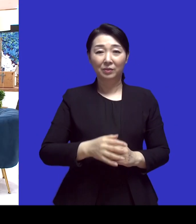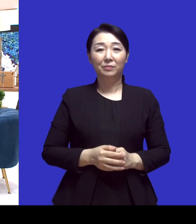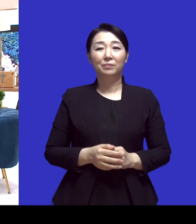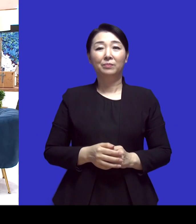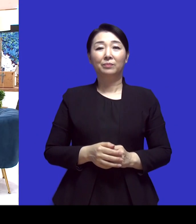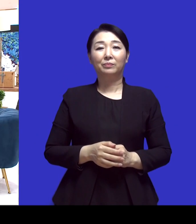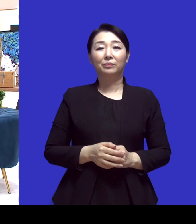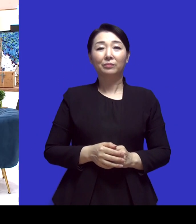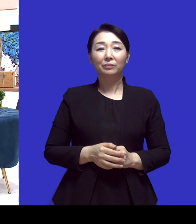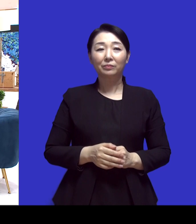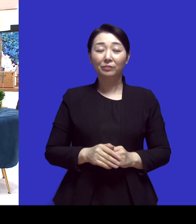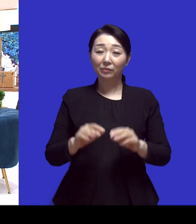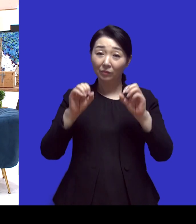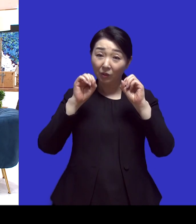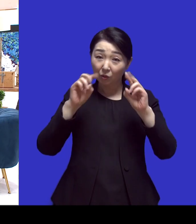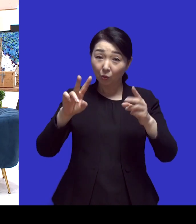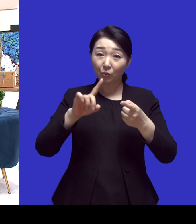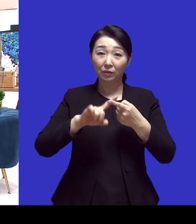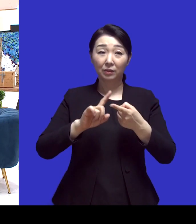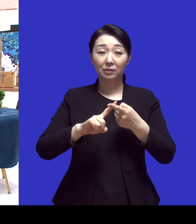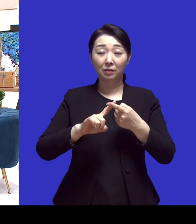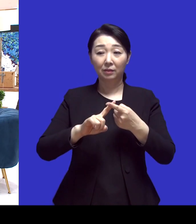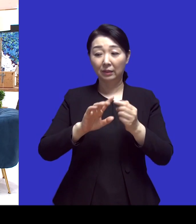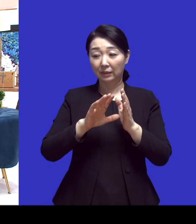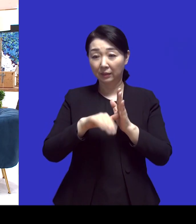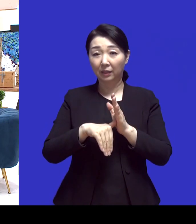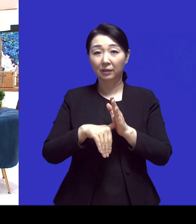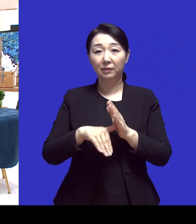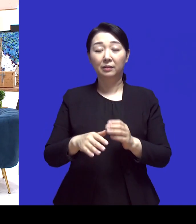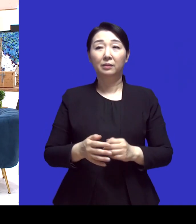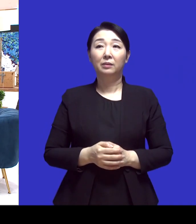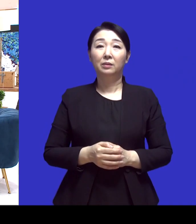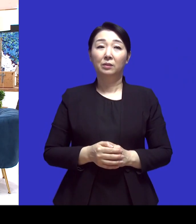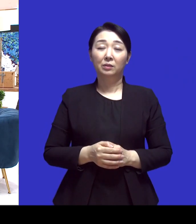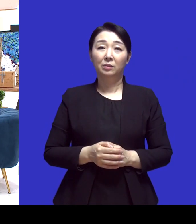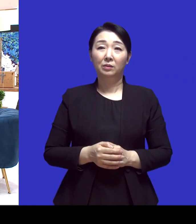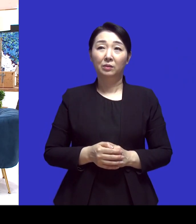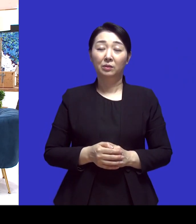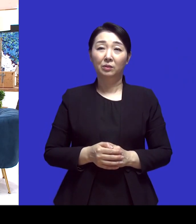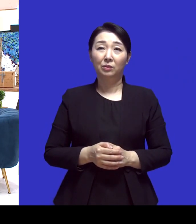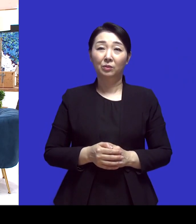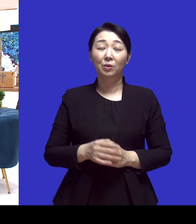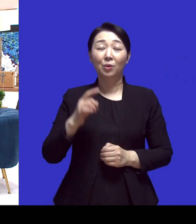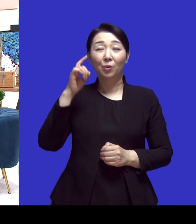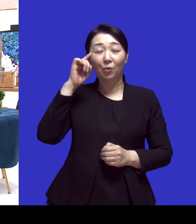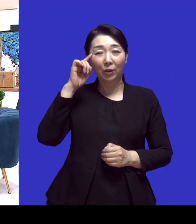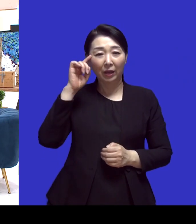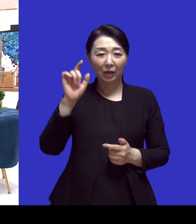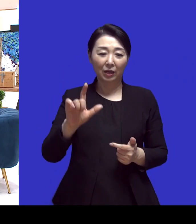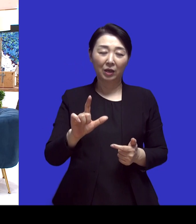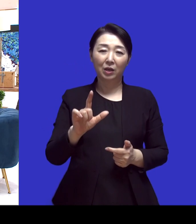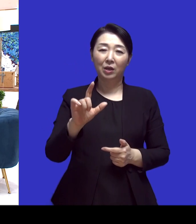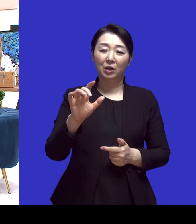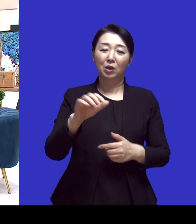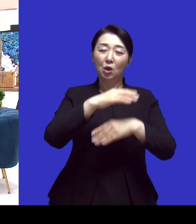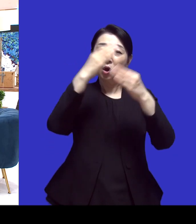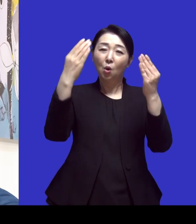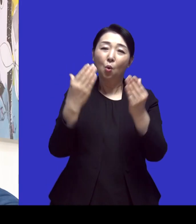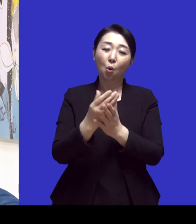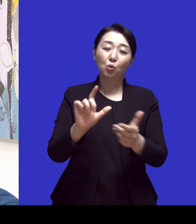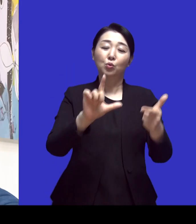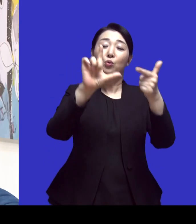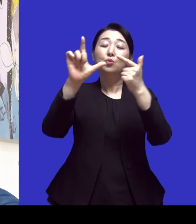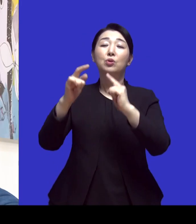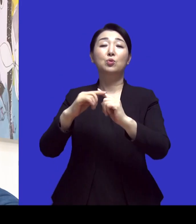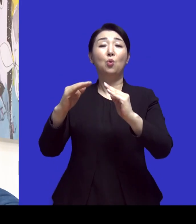뭐 선교회에 대해서는 이제 그 당시에 이제 온누리교회가 이제 온날리교회라고도 부르고 네 완전히 교회가